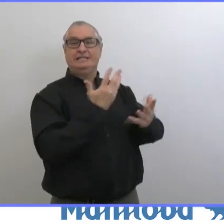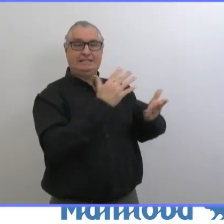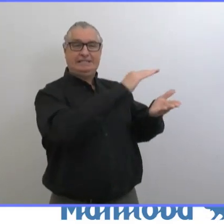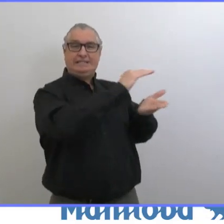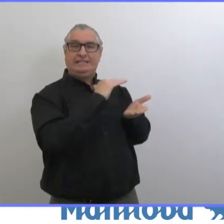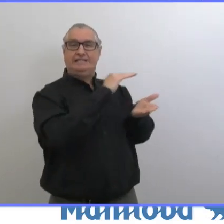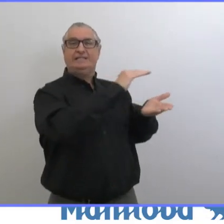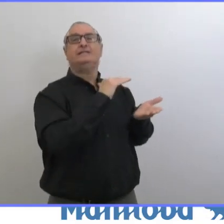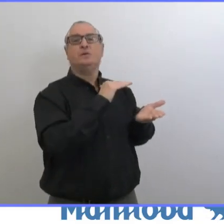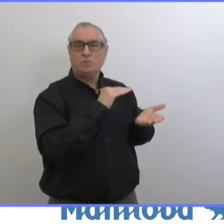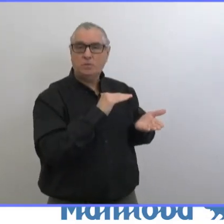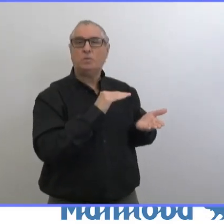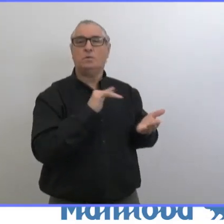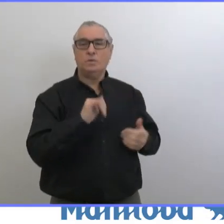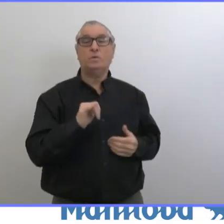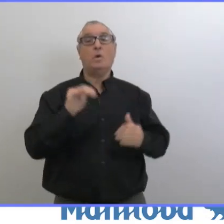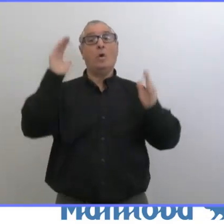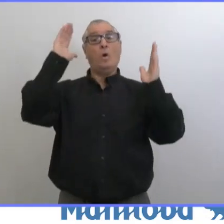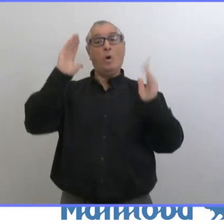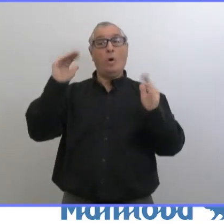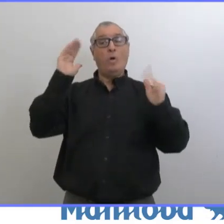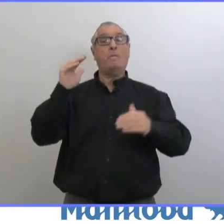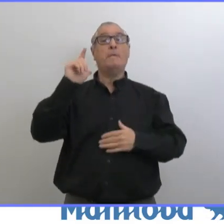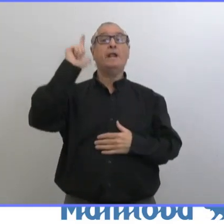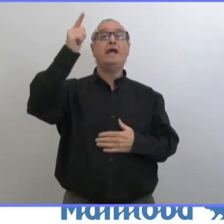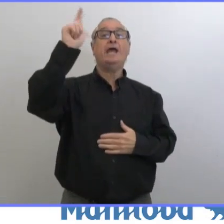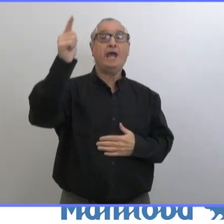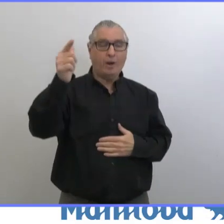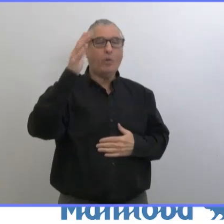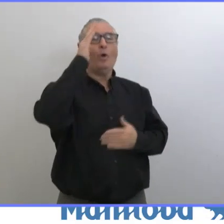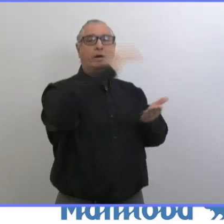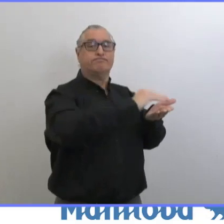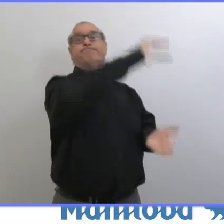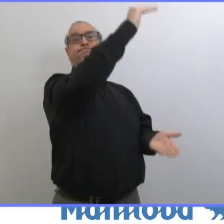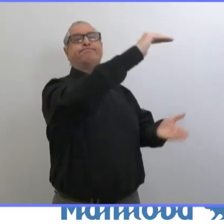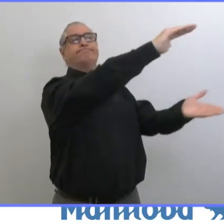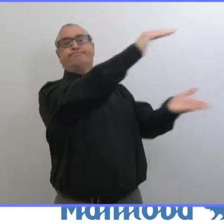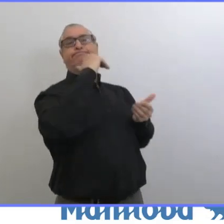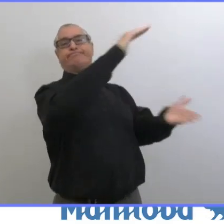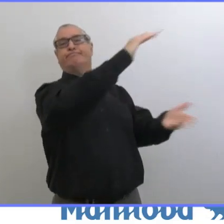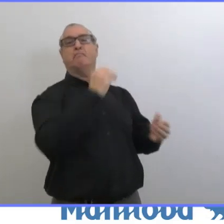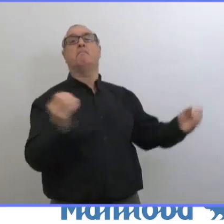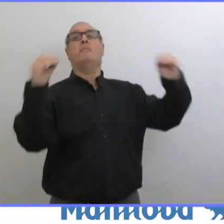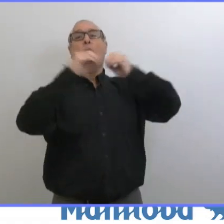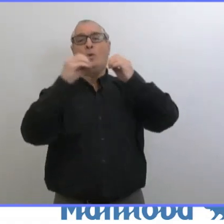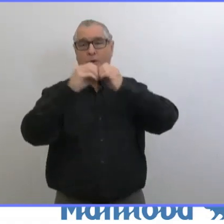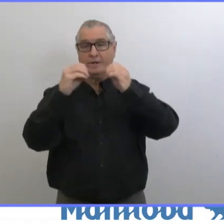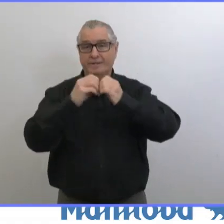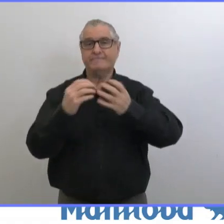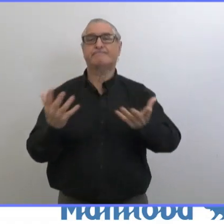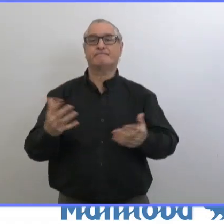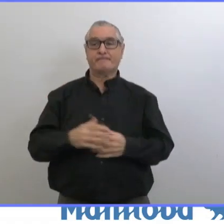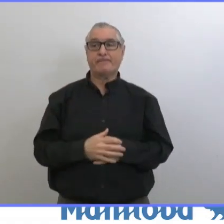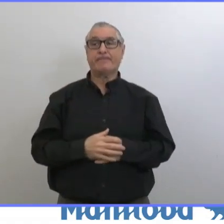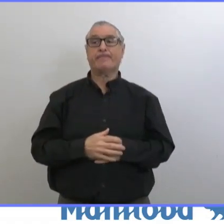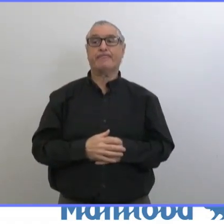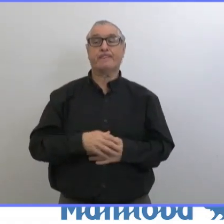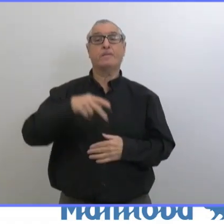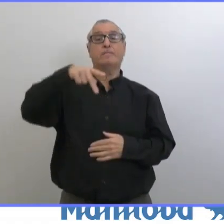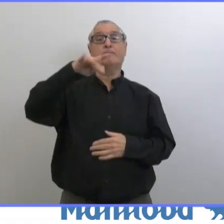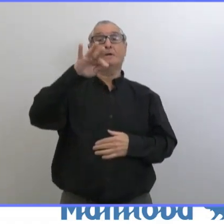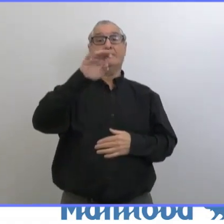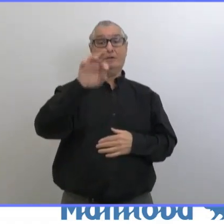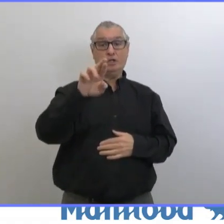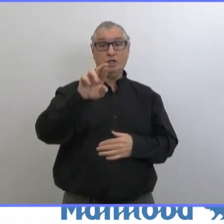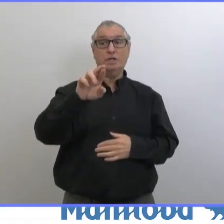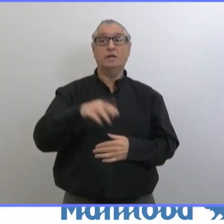sera résolu et qu'on commencera à avoir plus de vaccins arrivés, que ce soit Pfizer, Moderna ou d'autres vaccins, on comprend que